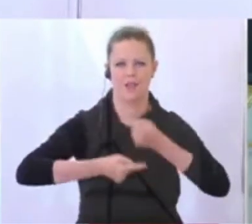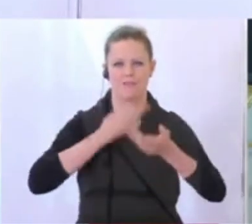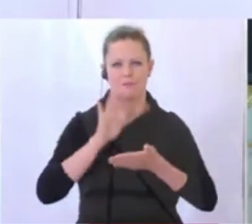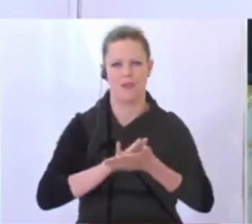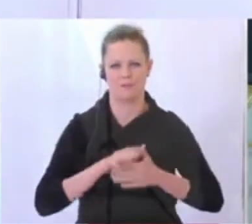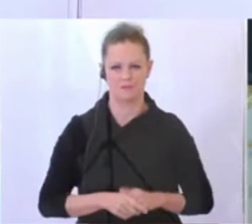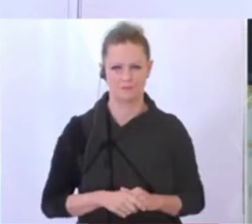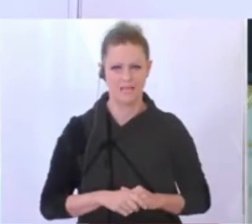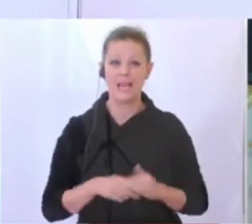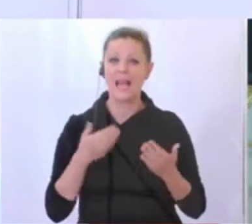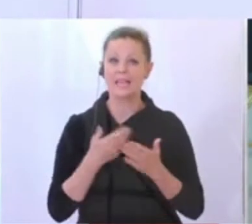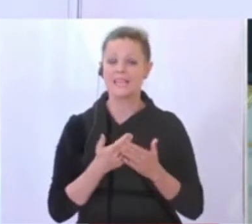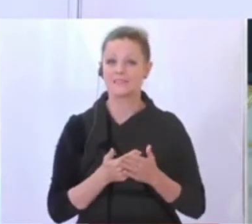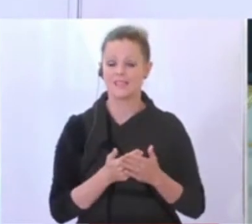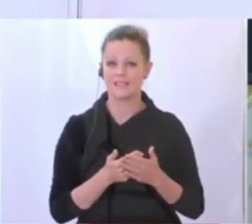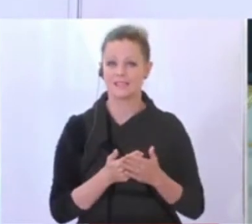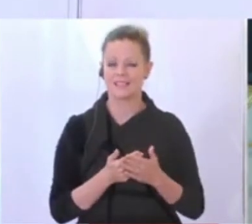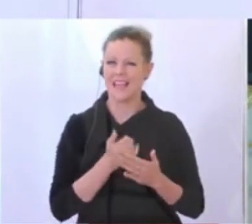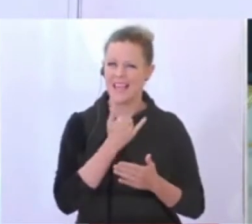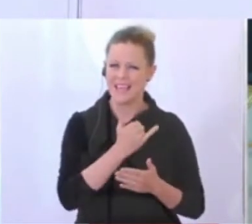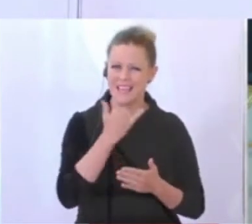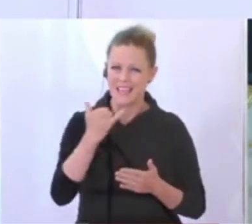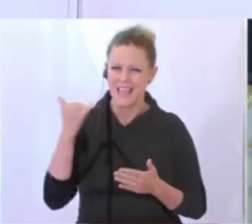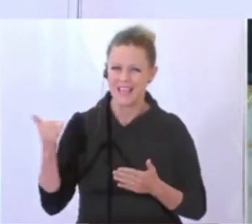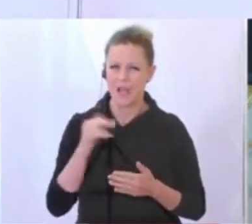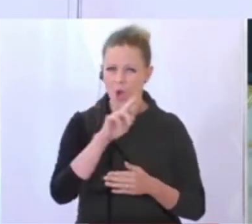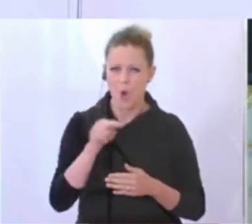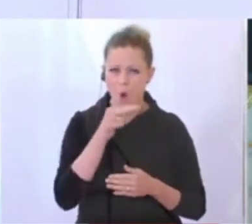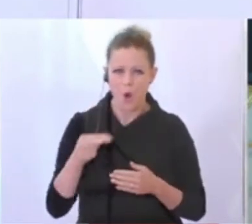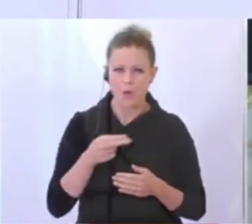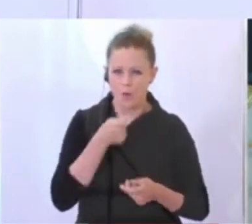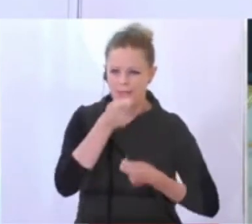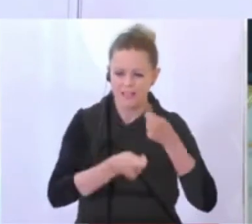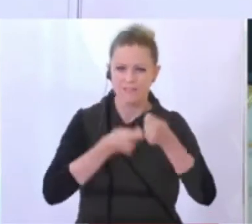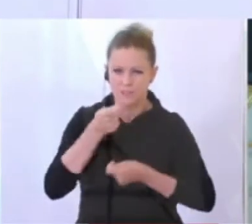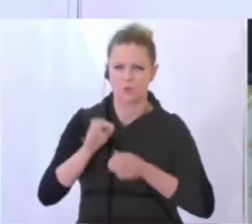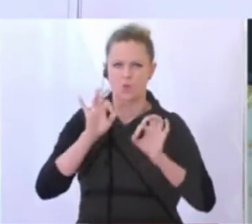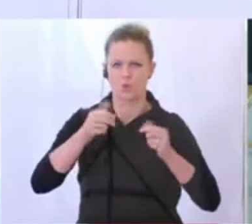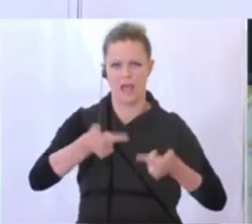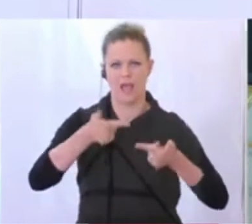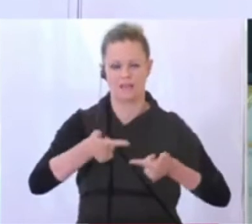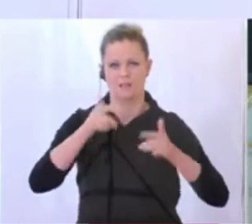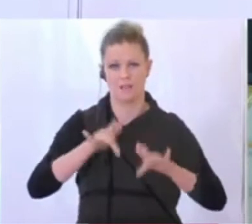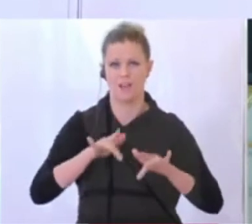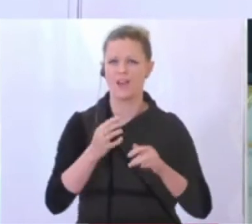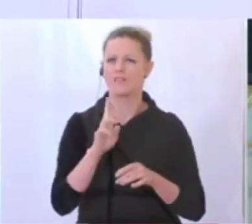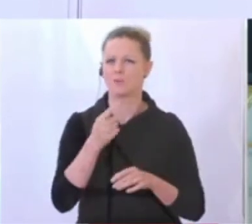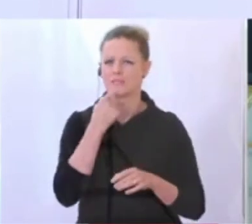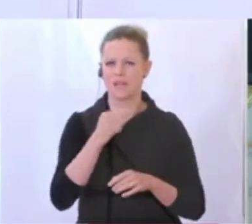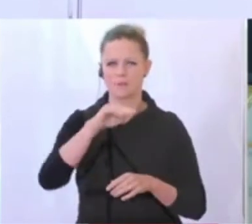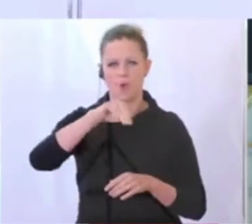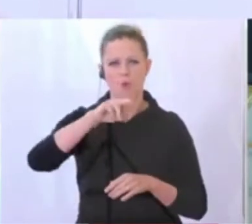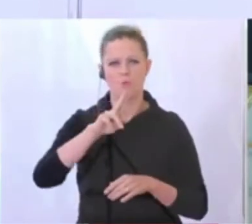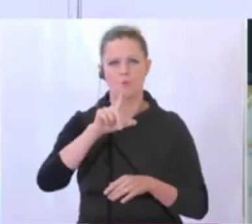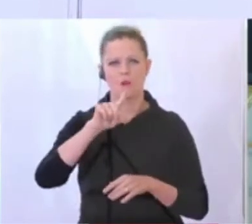ist jeder investierte Euro dort gut angelegt. Wenn man sich die sogenannten Multiplikatorwirkungen anschaut,